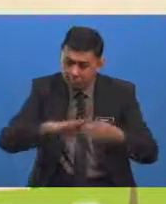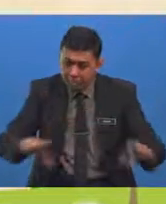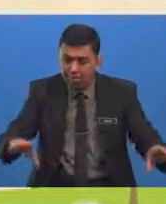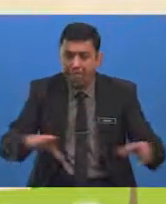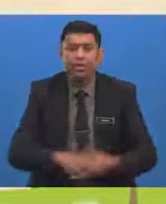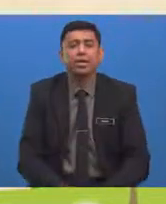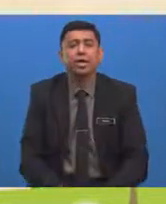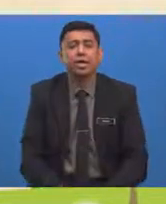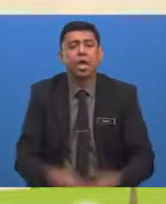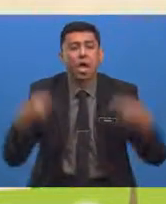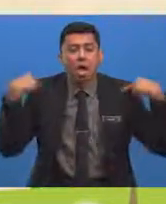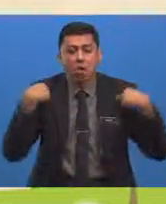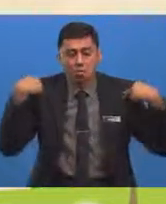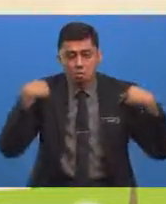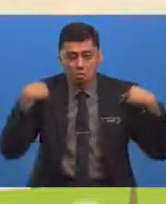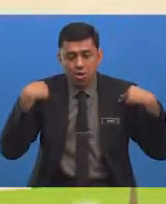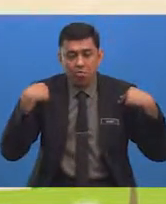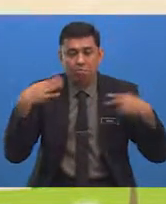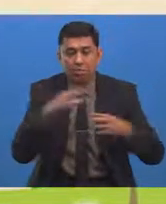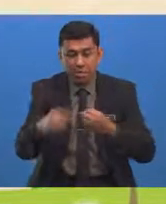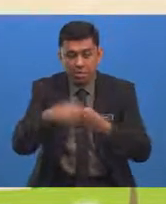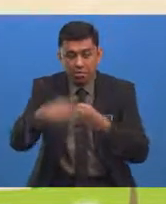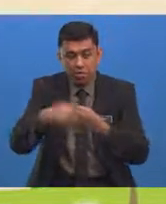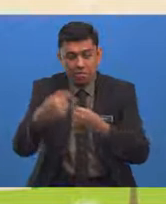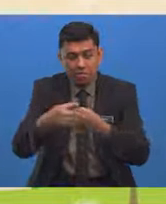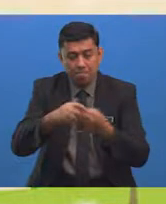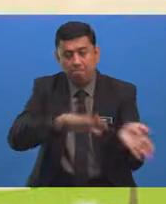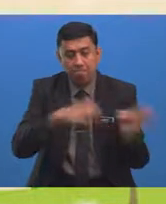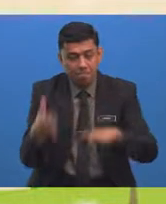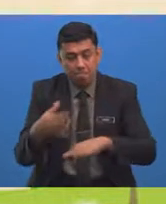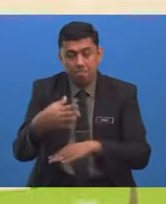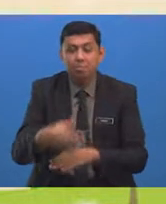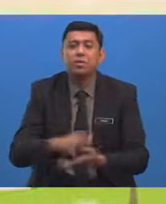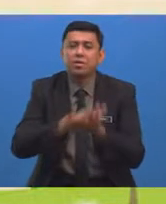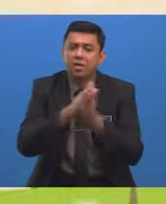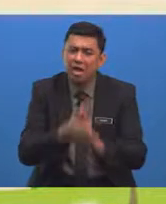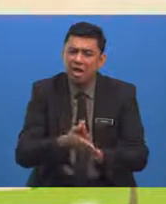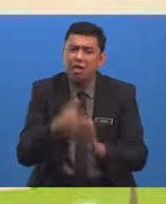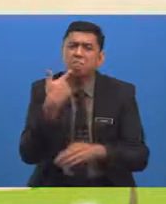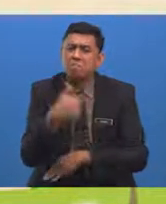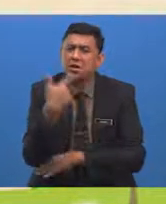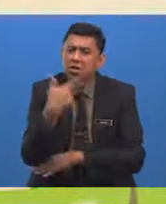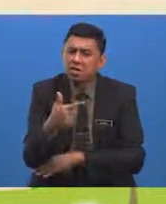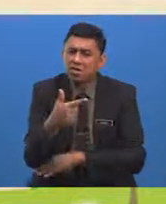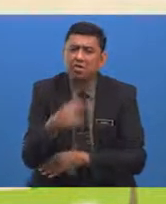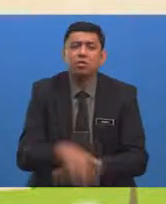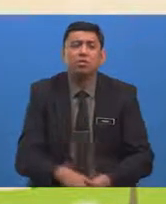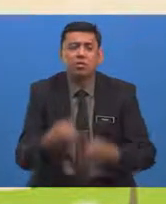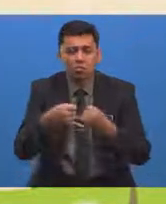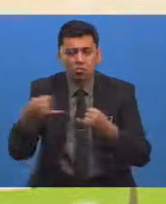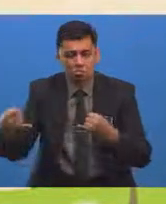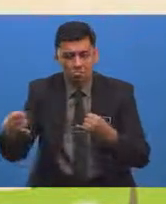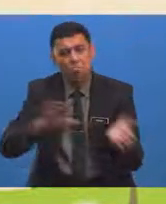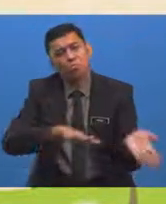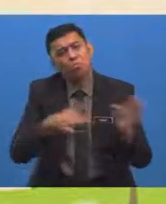haiwan dan tumbuhan Dari diancam kepupusan Maka, lama kelamaan, spesies boleh menjadi